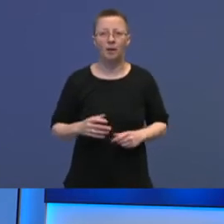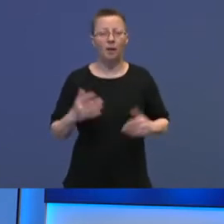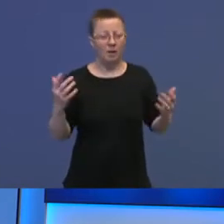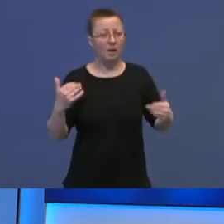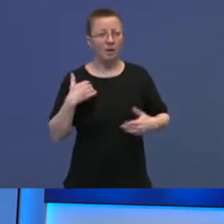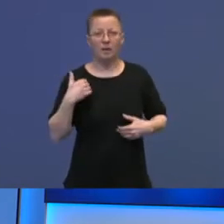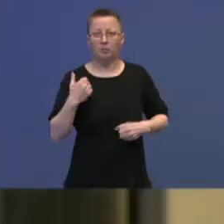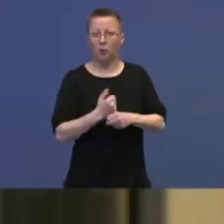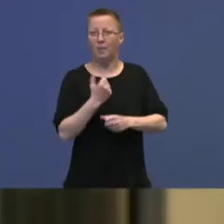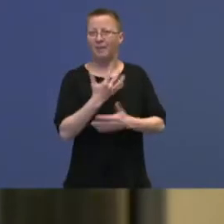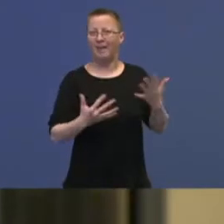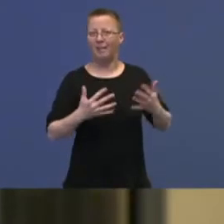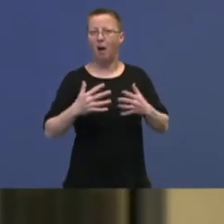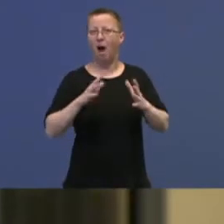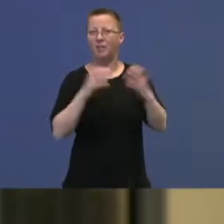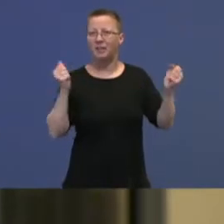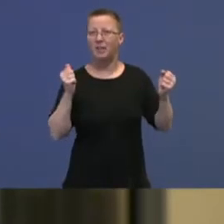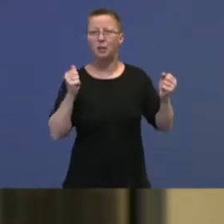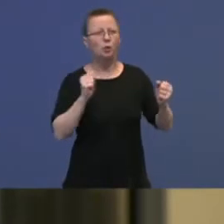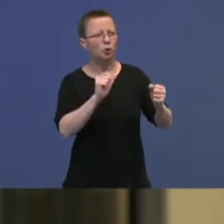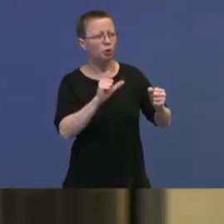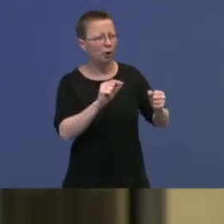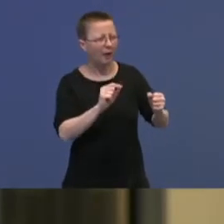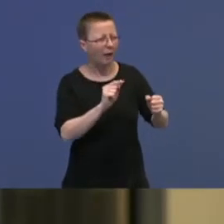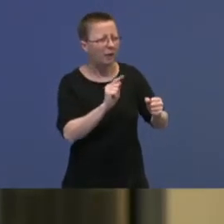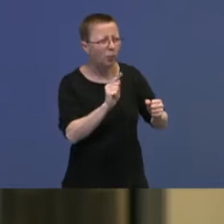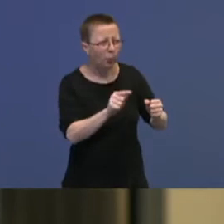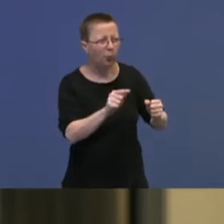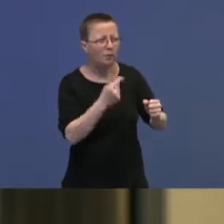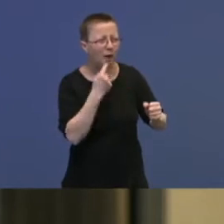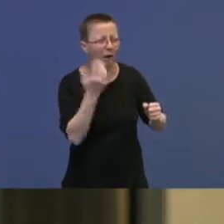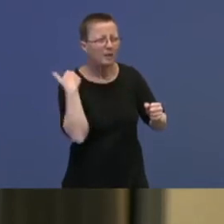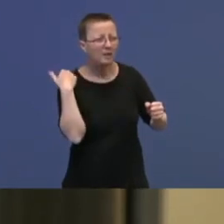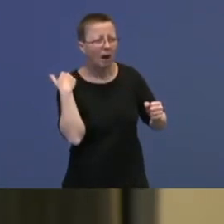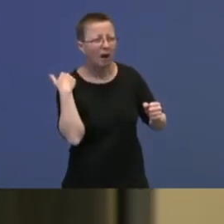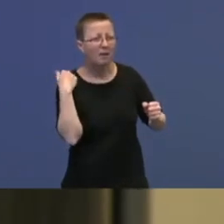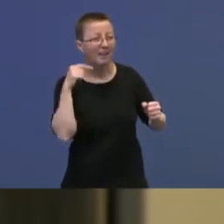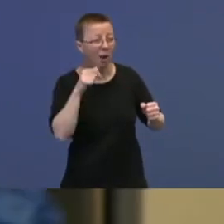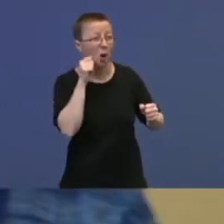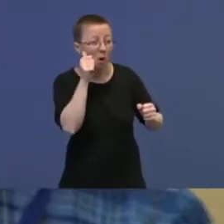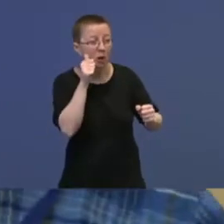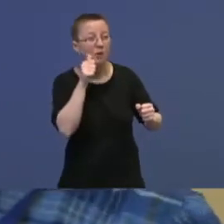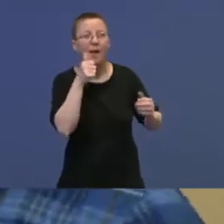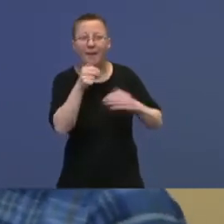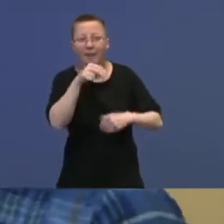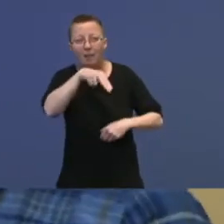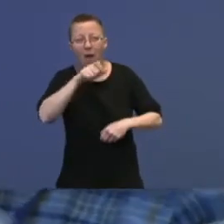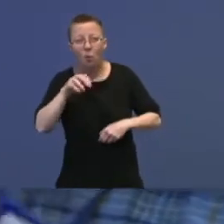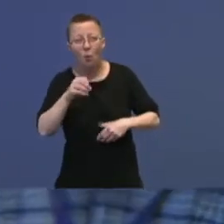Nettavisen og deretter NTB.